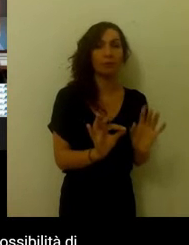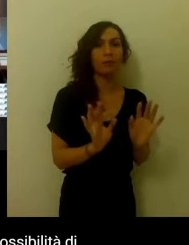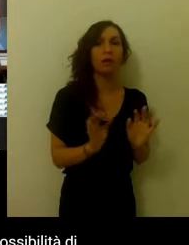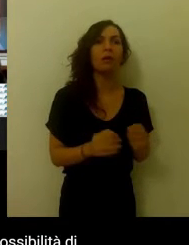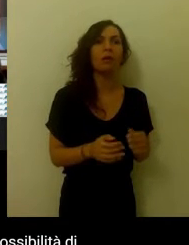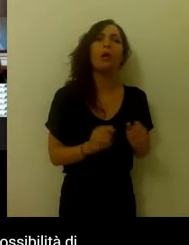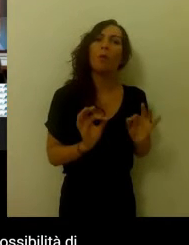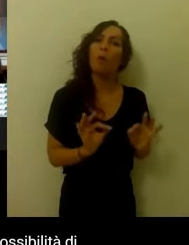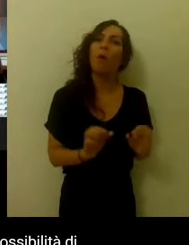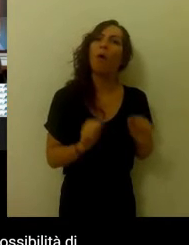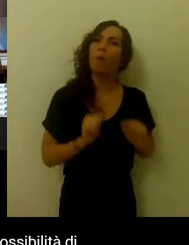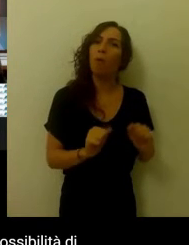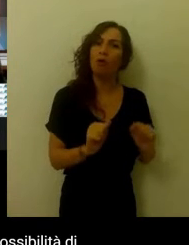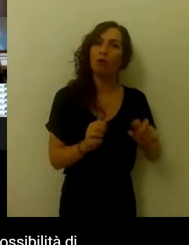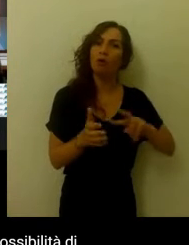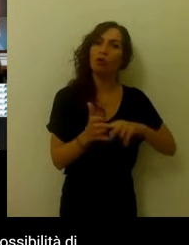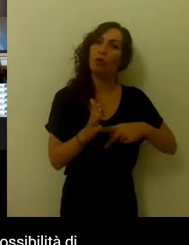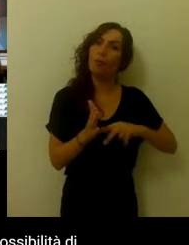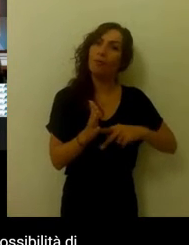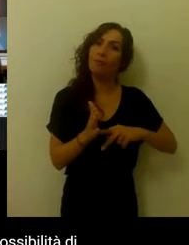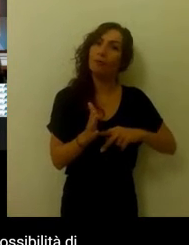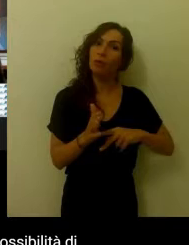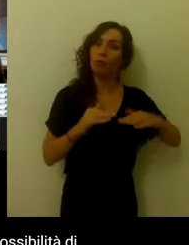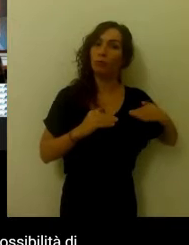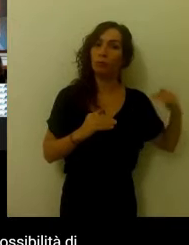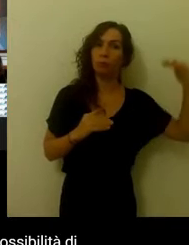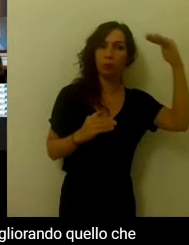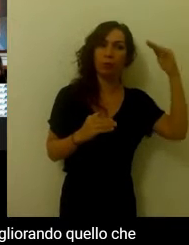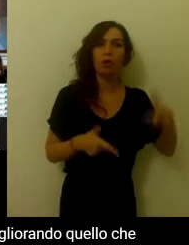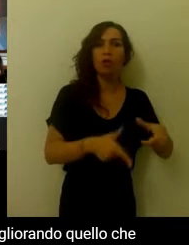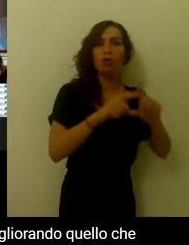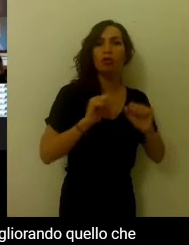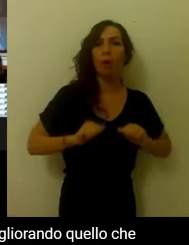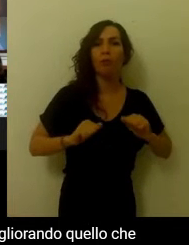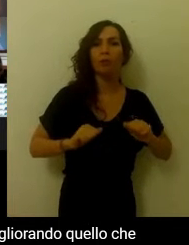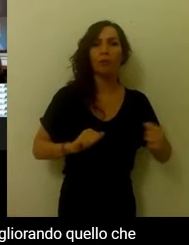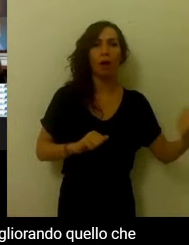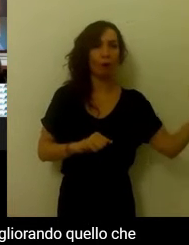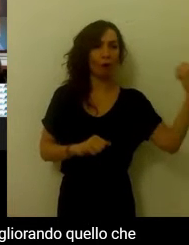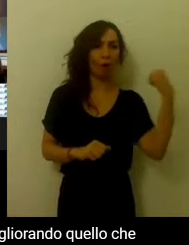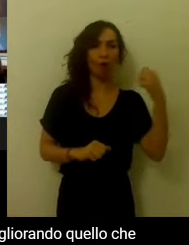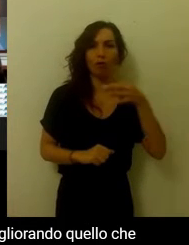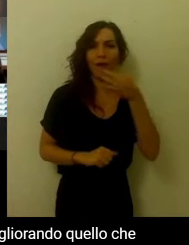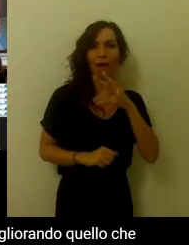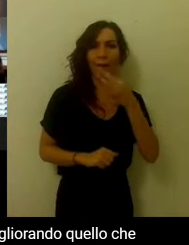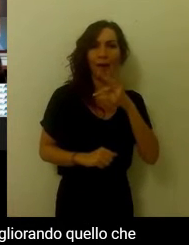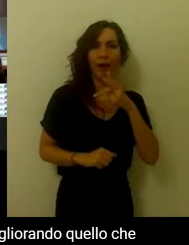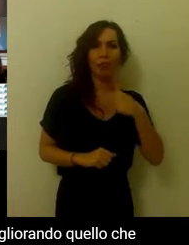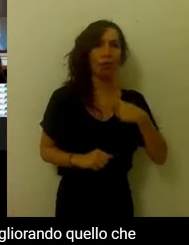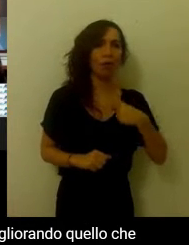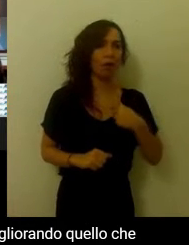uno strumento di crescita, dare quindi alla possibilità a tutti di sentirsi potenti, efficaci e quadroni nella